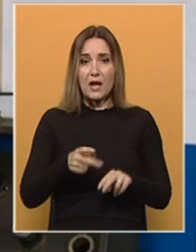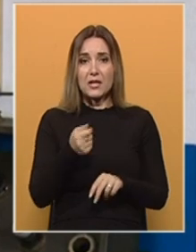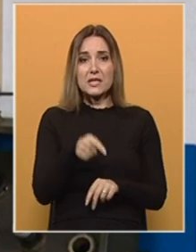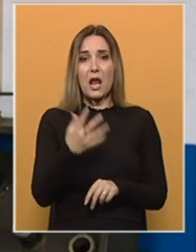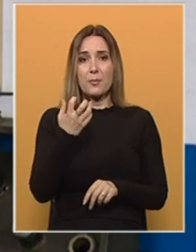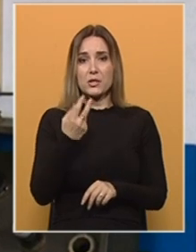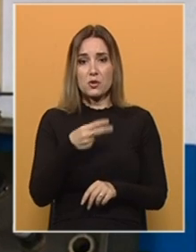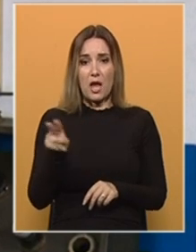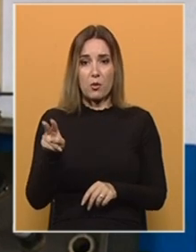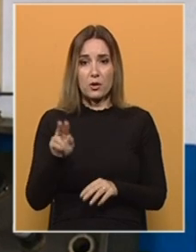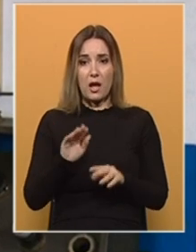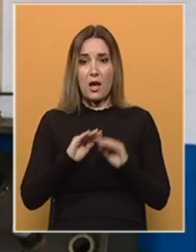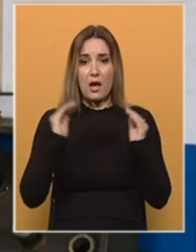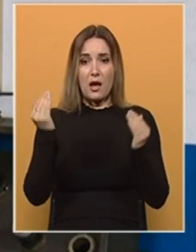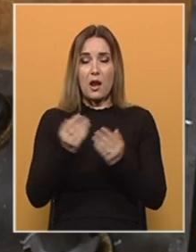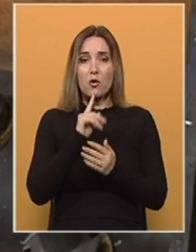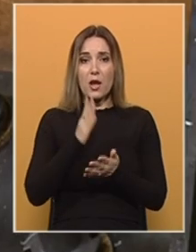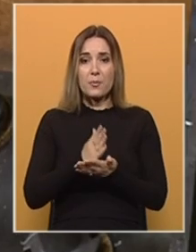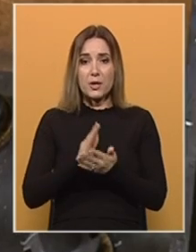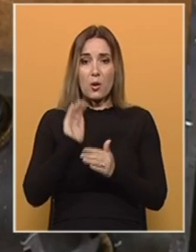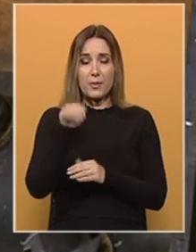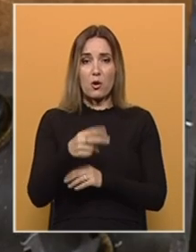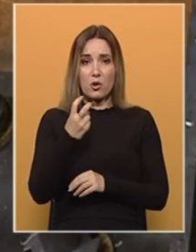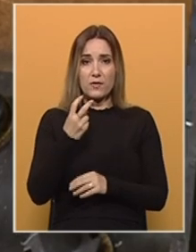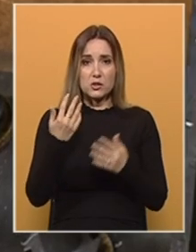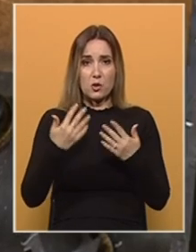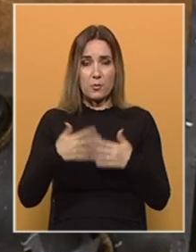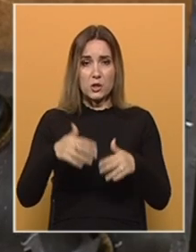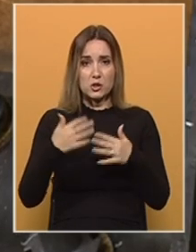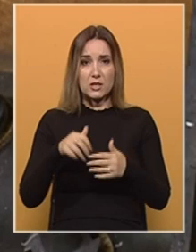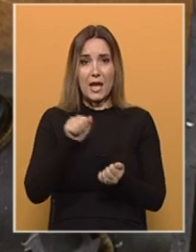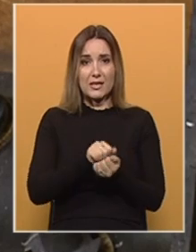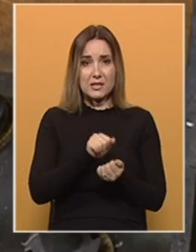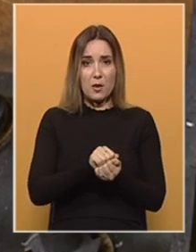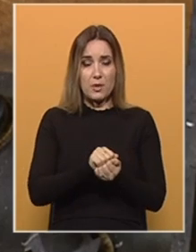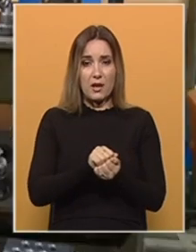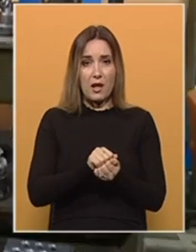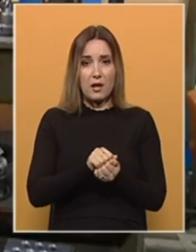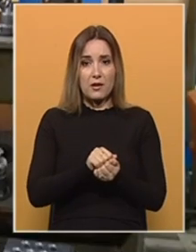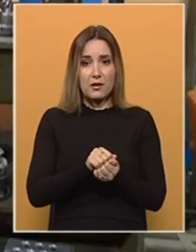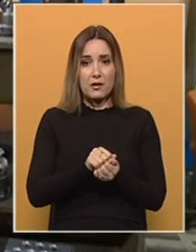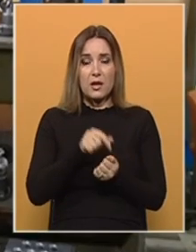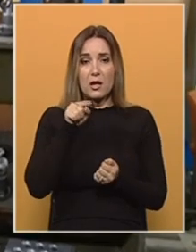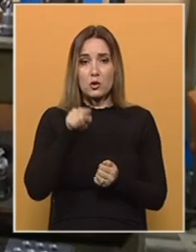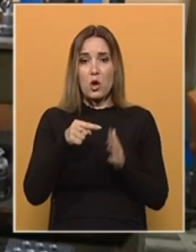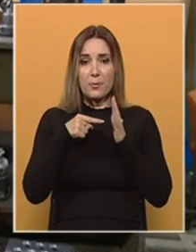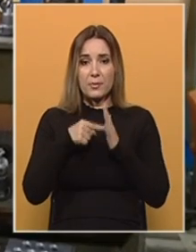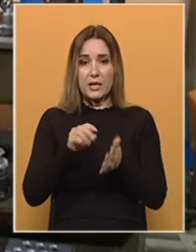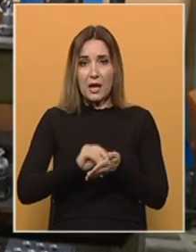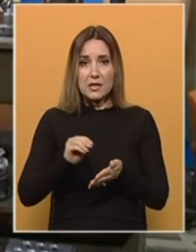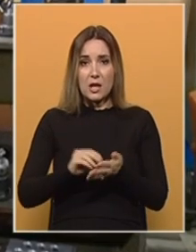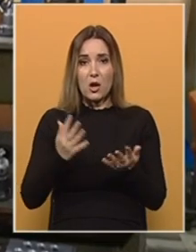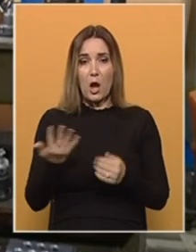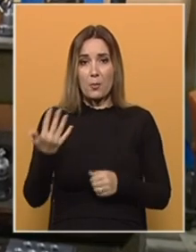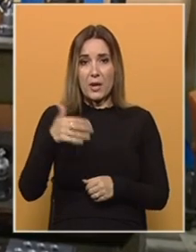Hala koja ima 7,5 tlijada kvadrata, u kojoj je bilo preko 200 mašina, je iznajmljena za magazin. I to je prikazano da je iznajmljeno 5